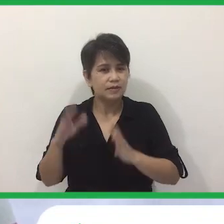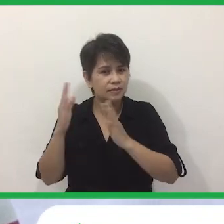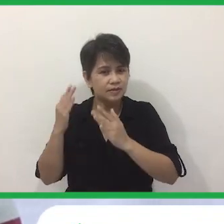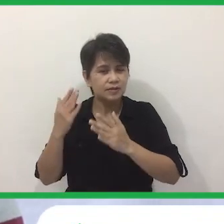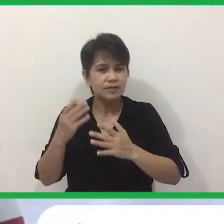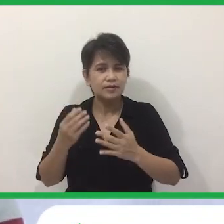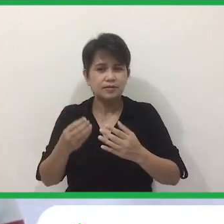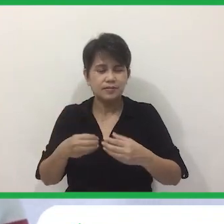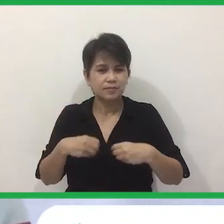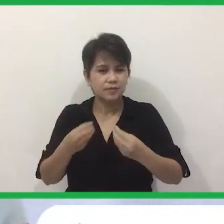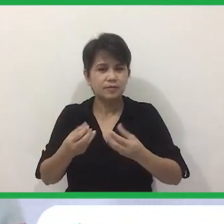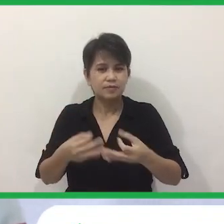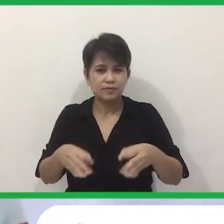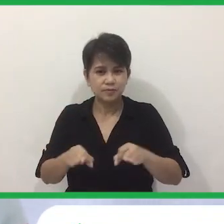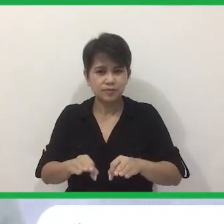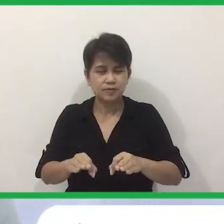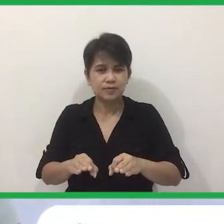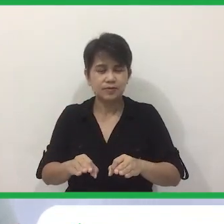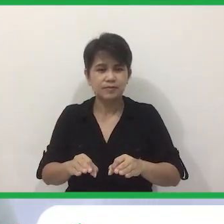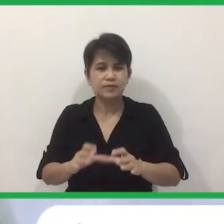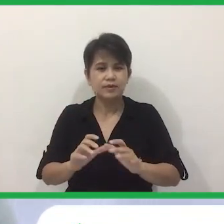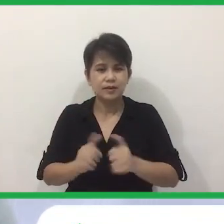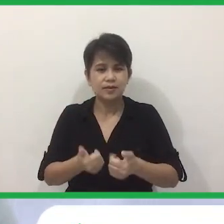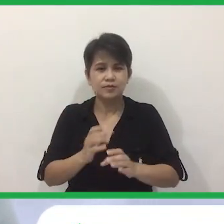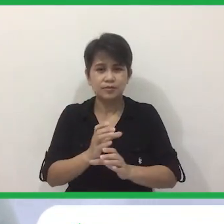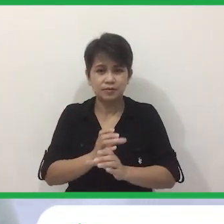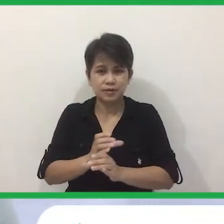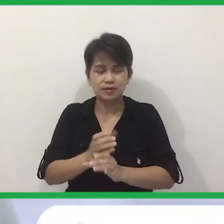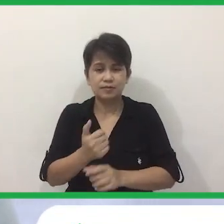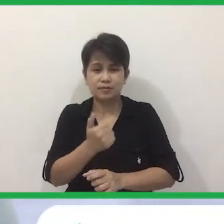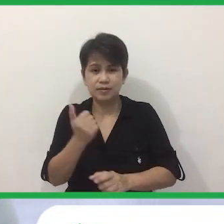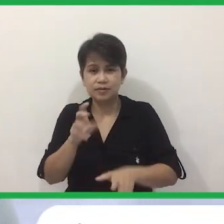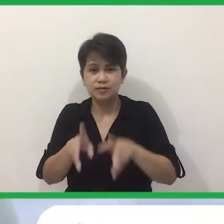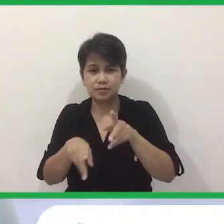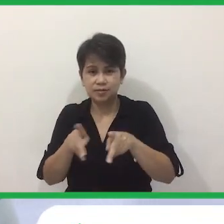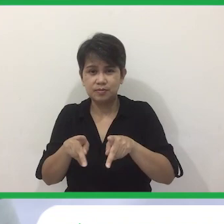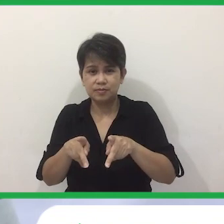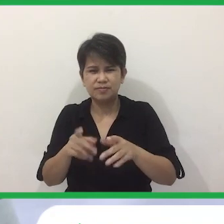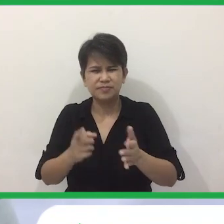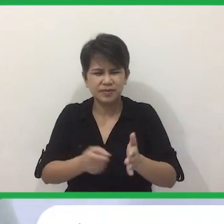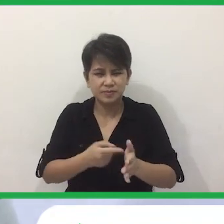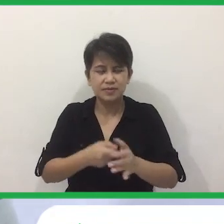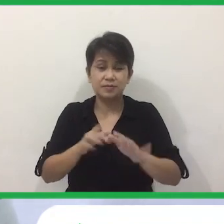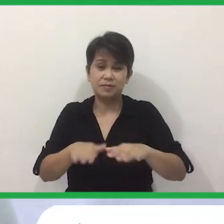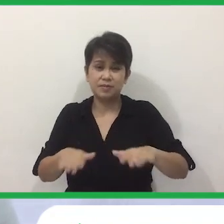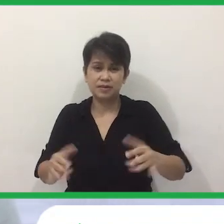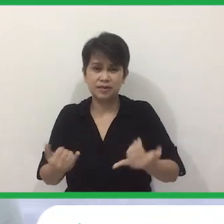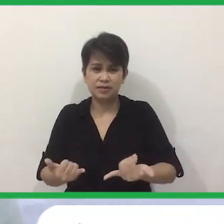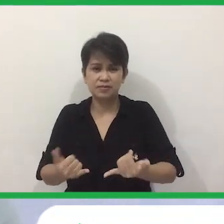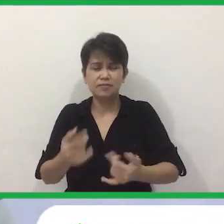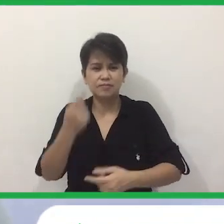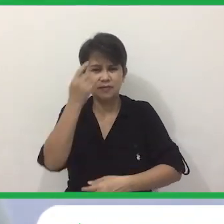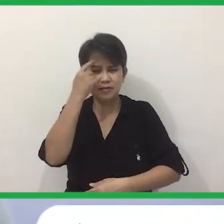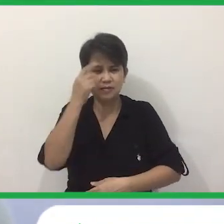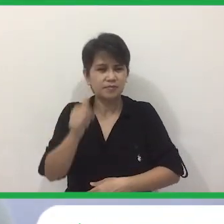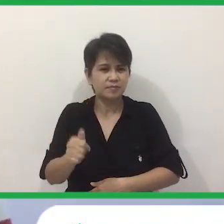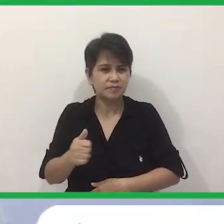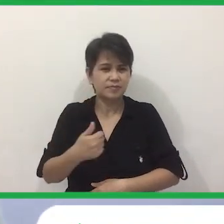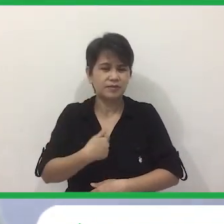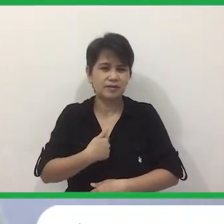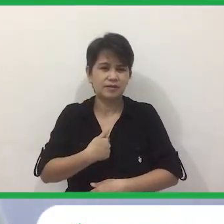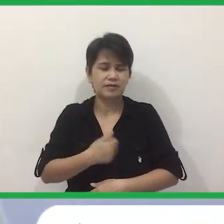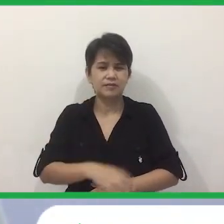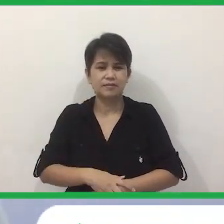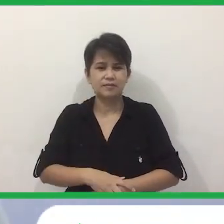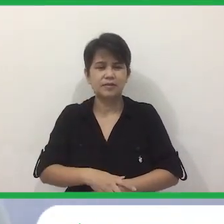Bata Pero Dito Babalikan Natin Sana Mapigyan Natin Importansya Yung Pagpapahalaga Sa Iba Kasi Minsan Yung Mga Bata Yung